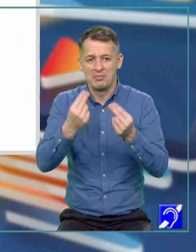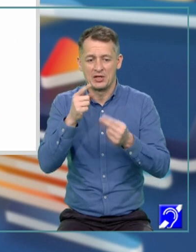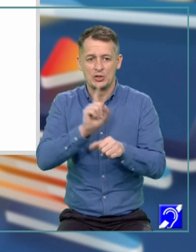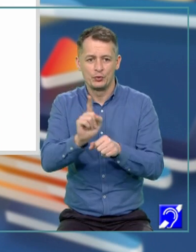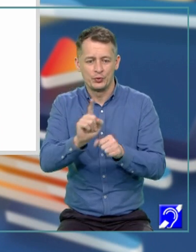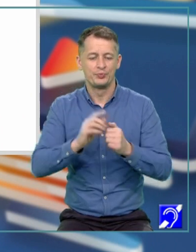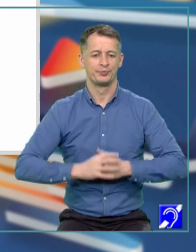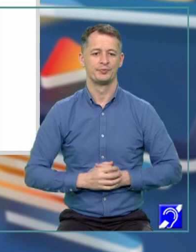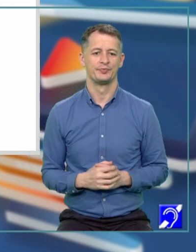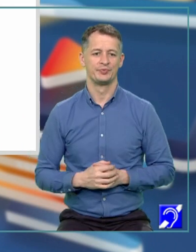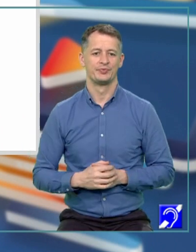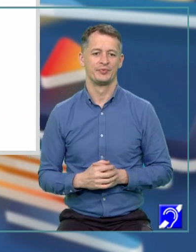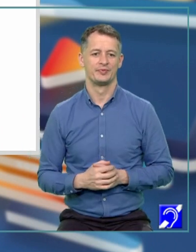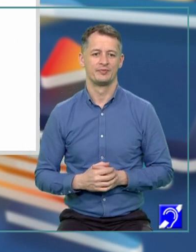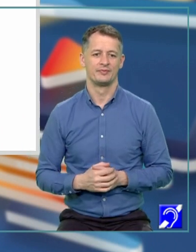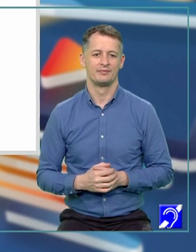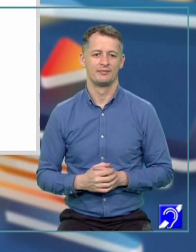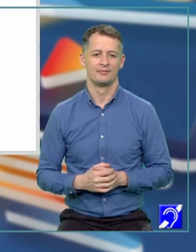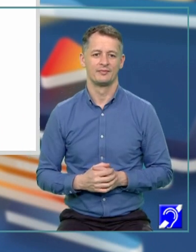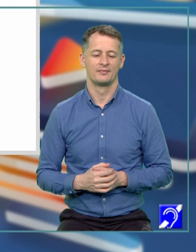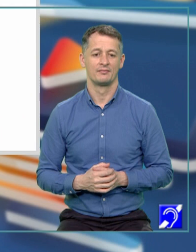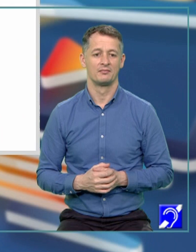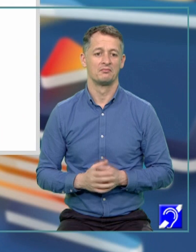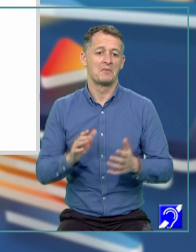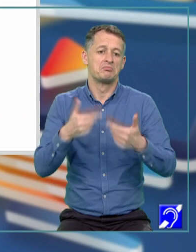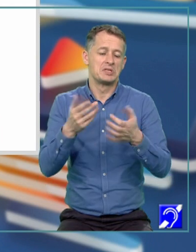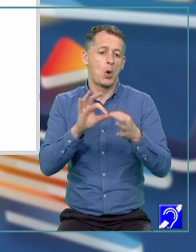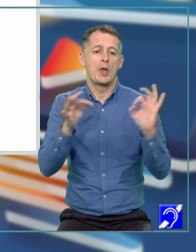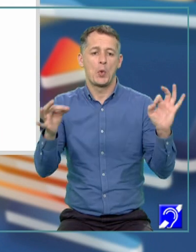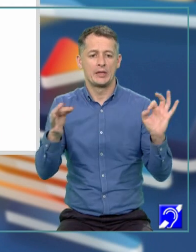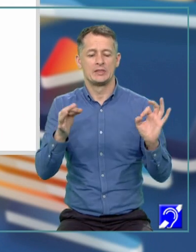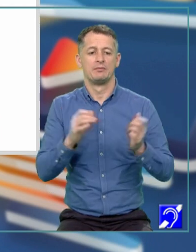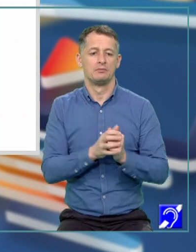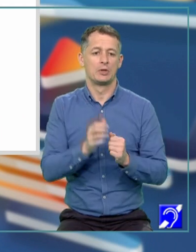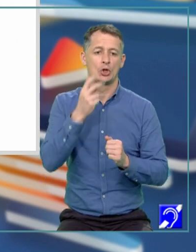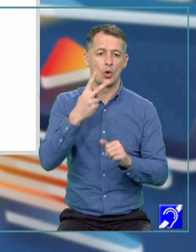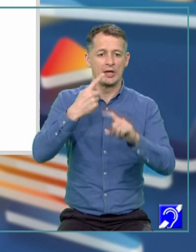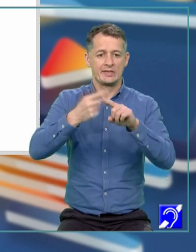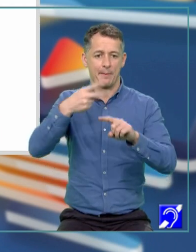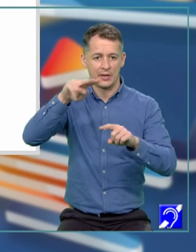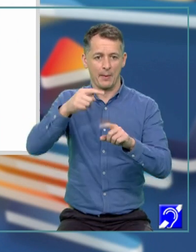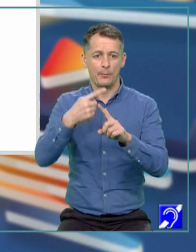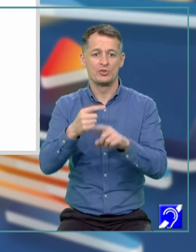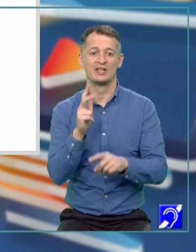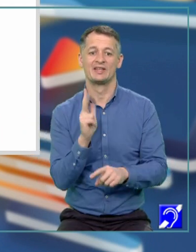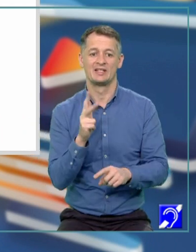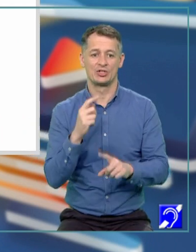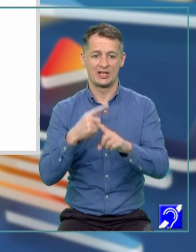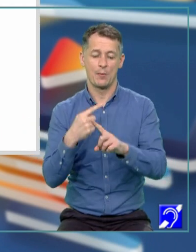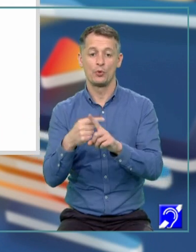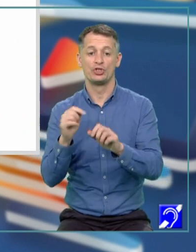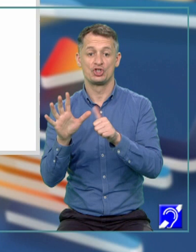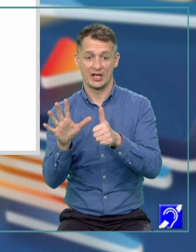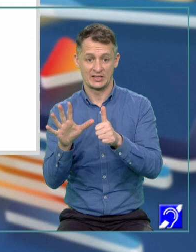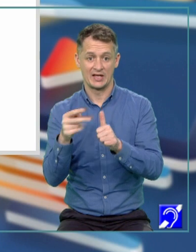am vrut să spunem. Și anume, se dă o ecuație, 2X pătrat plus 13X plus 6 este